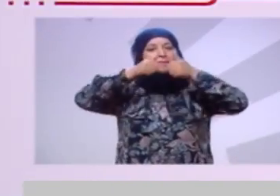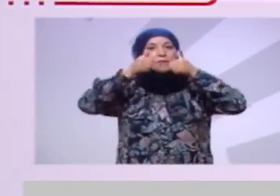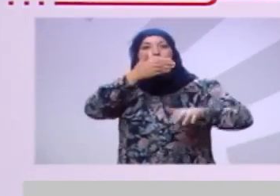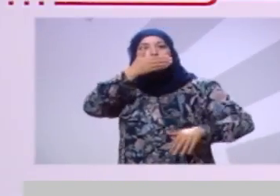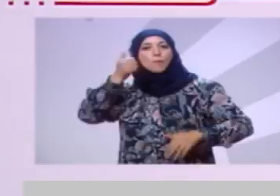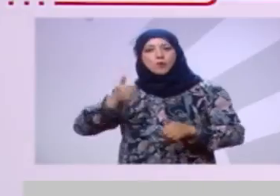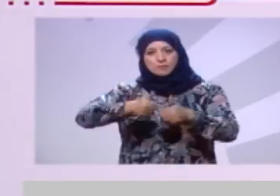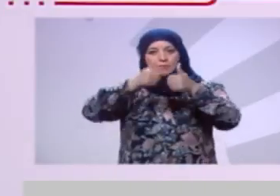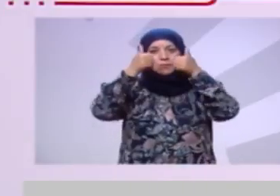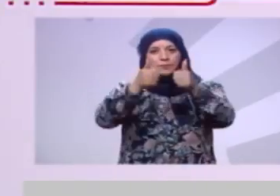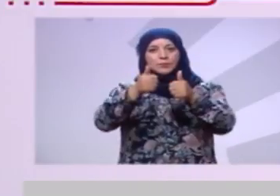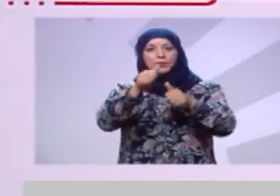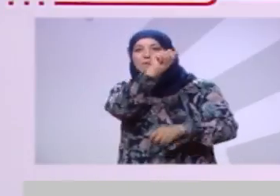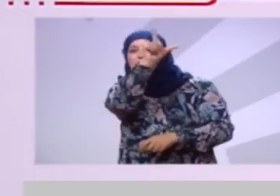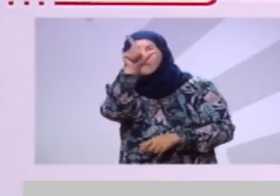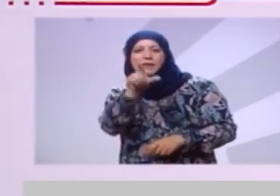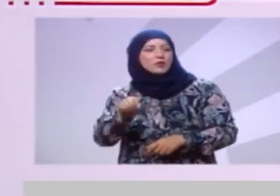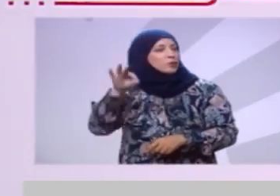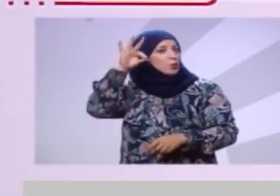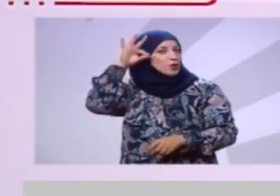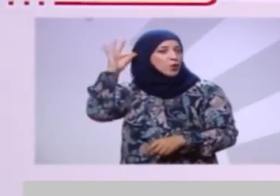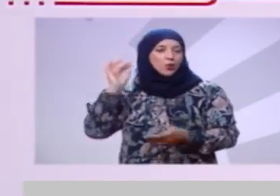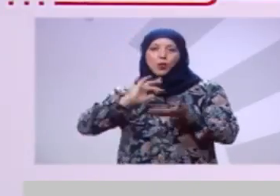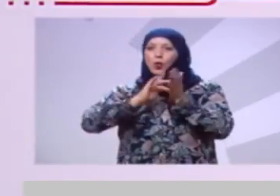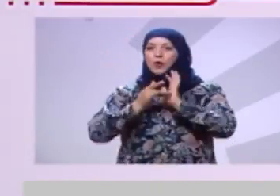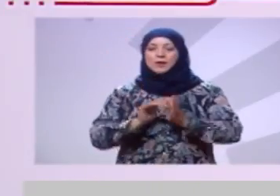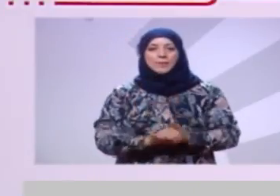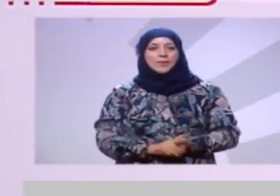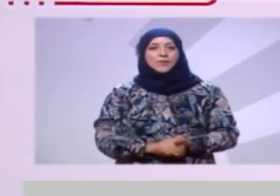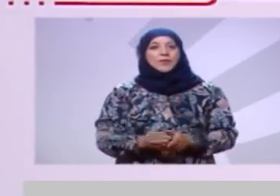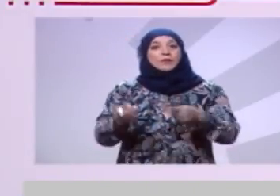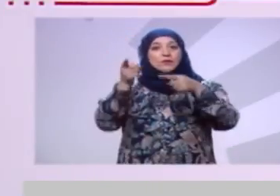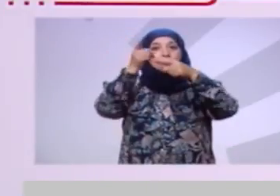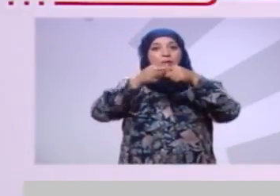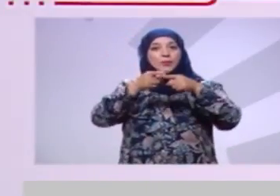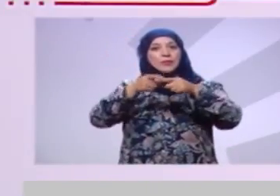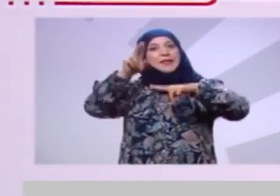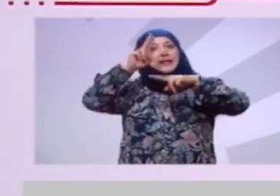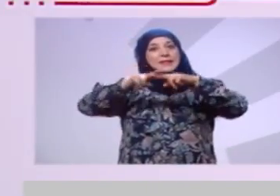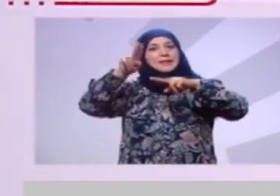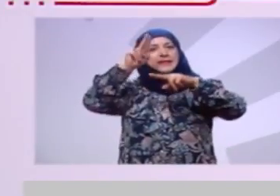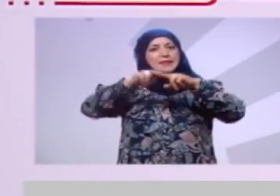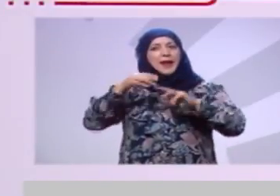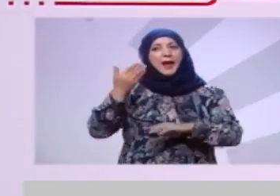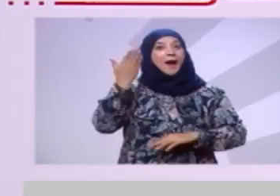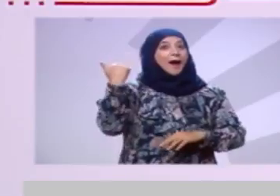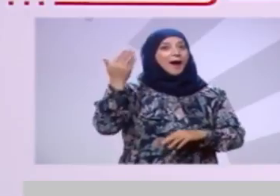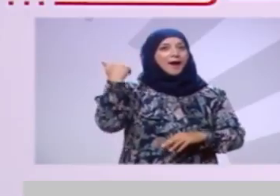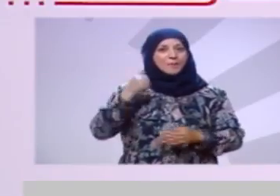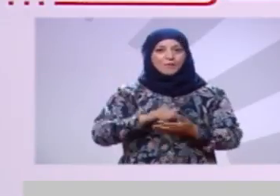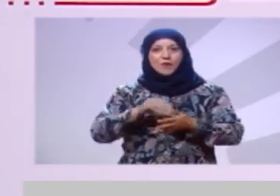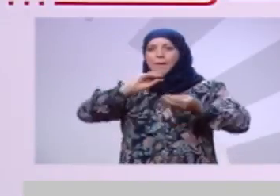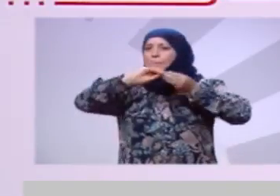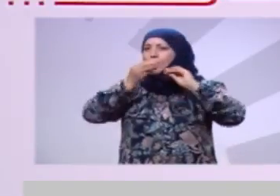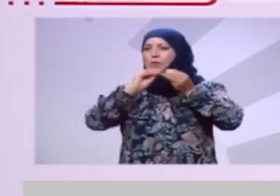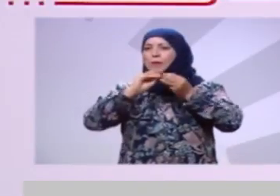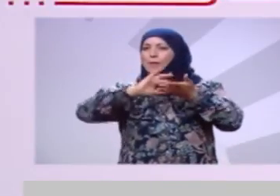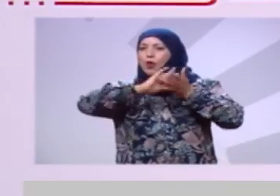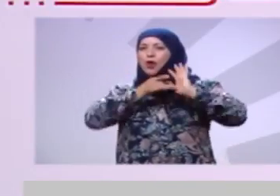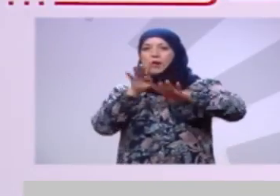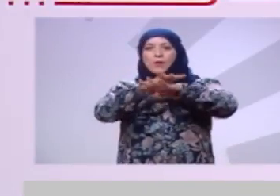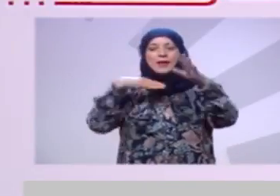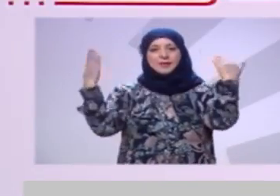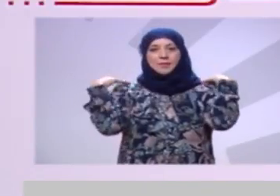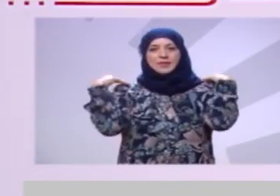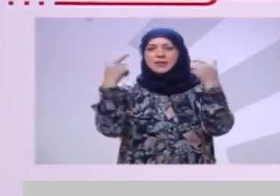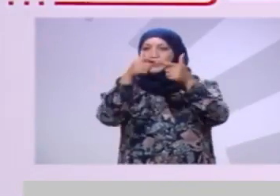ولايات الجمهورية التونسية وأحسن من الوضعية التي هي موجودة فيها إشكاليات ولاية منزرت كبيرة